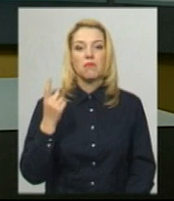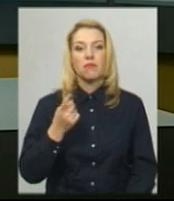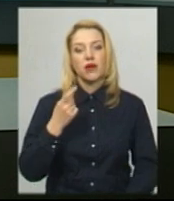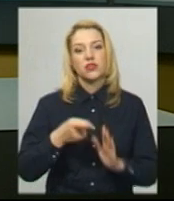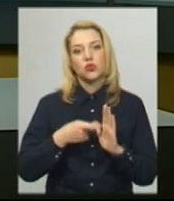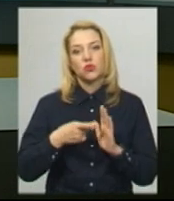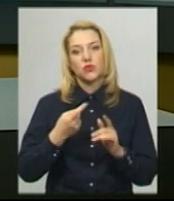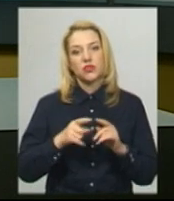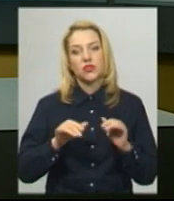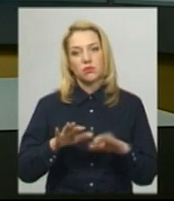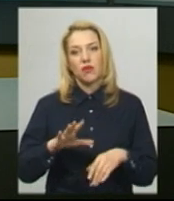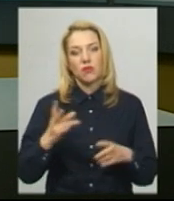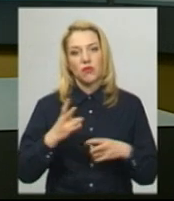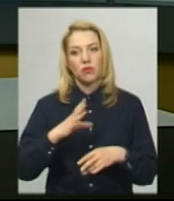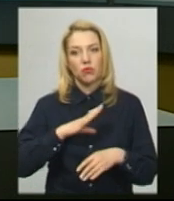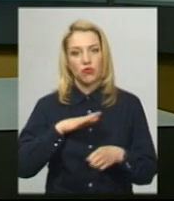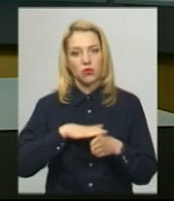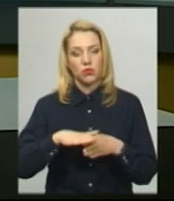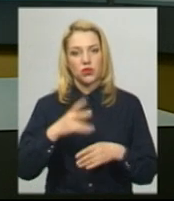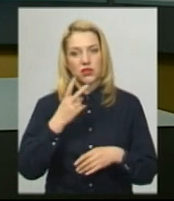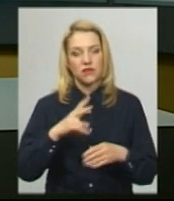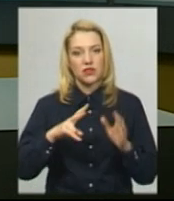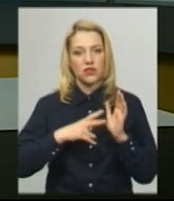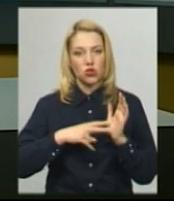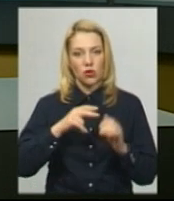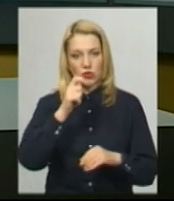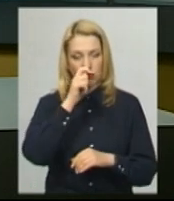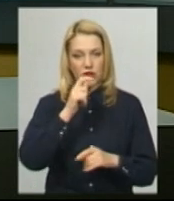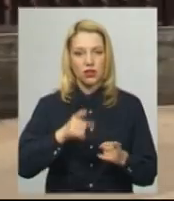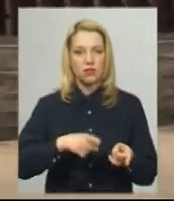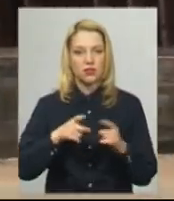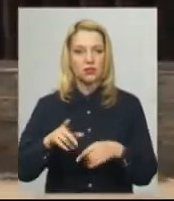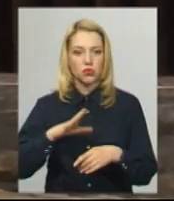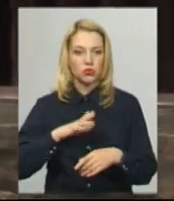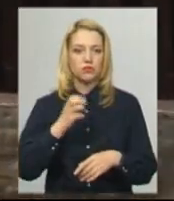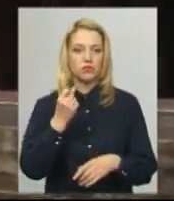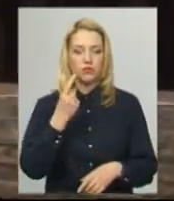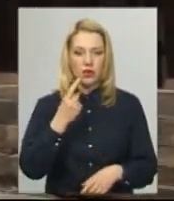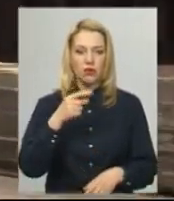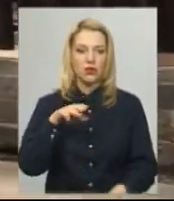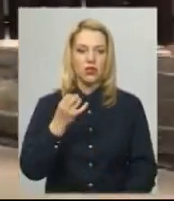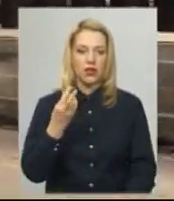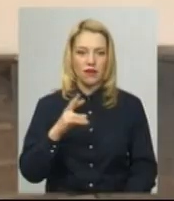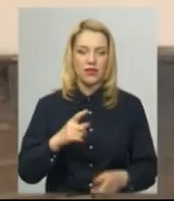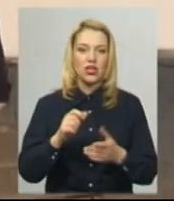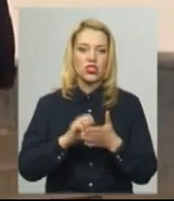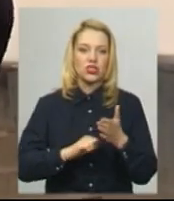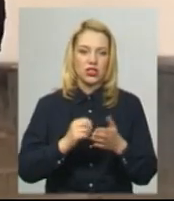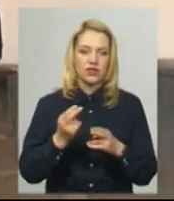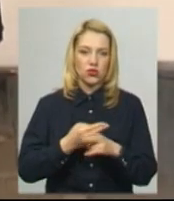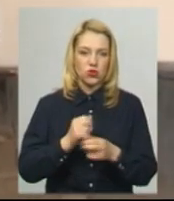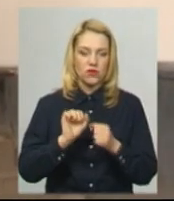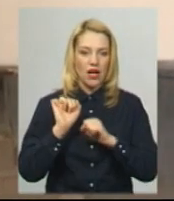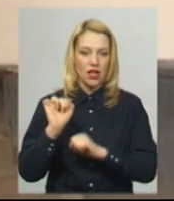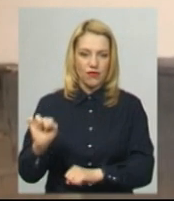відбутися 28 квітня, але його перенесли на 1 травня через відсутність адвоката Руслана Марцінківа. 1 травня